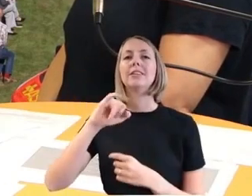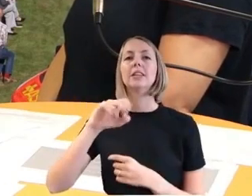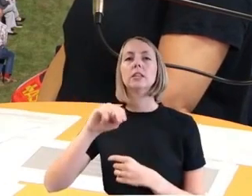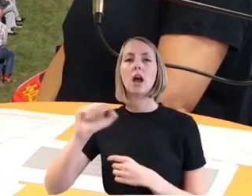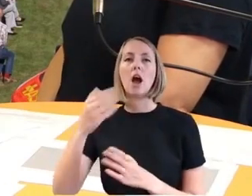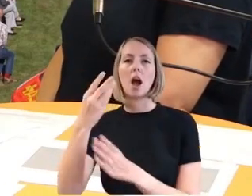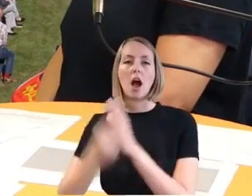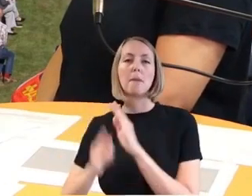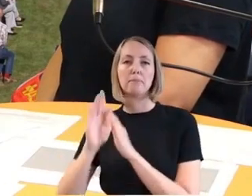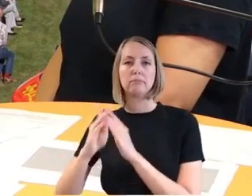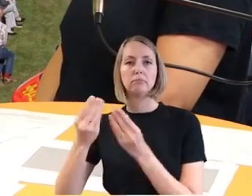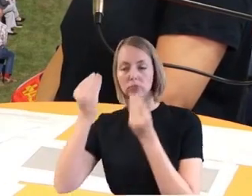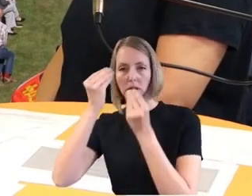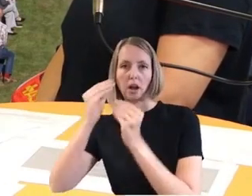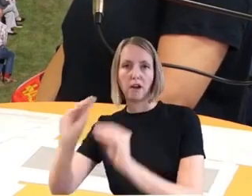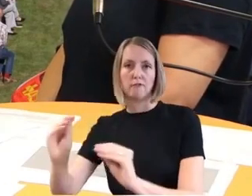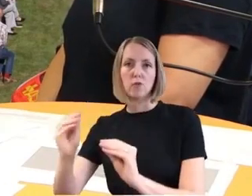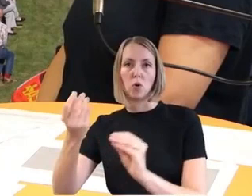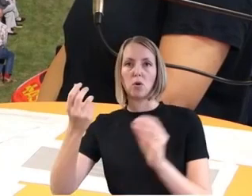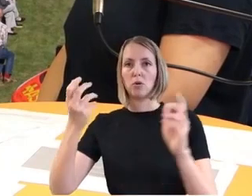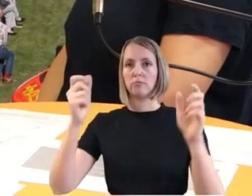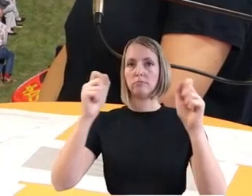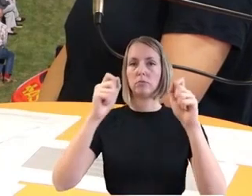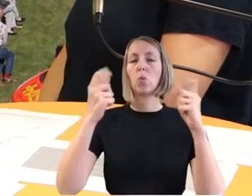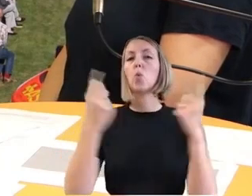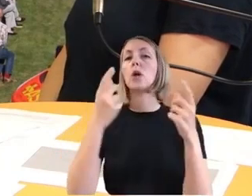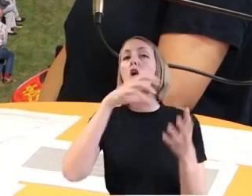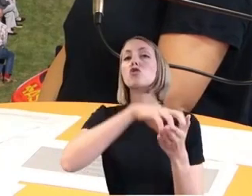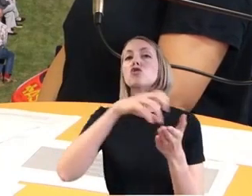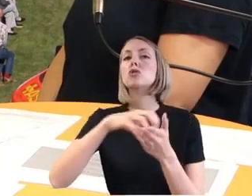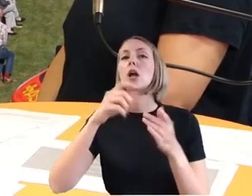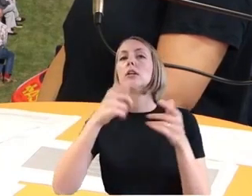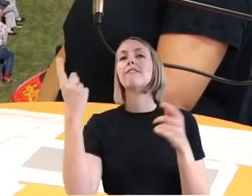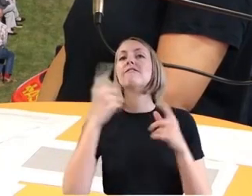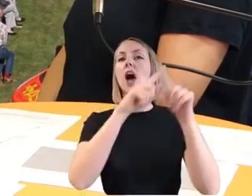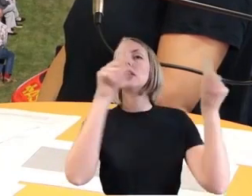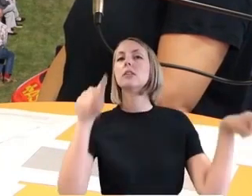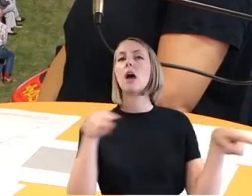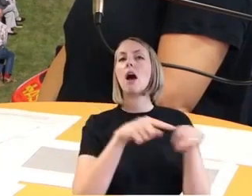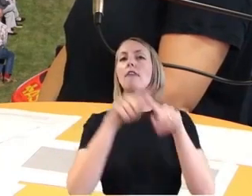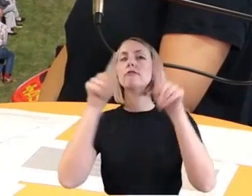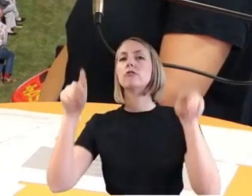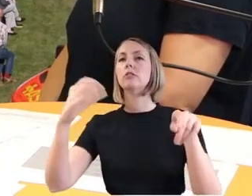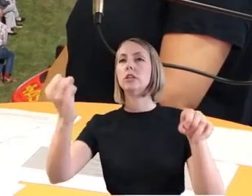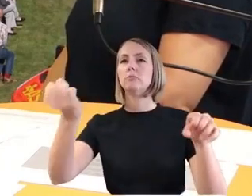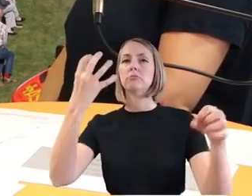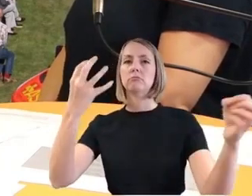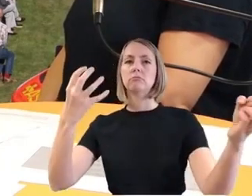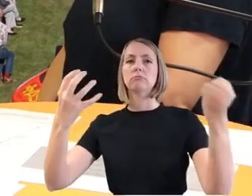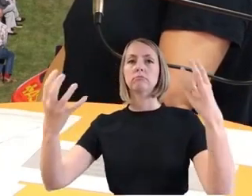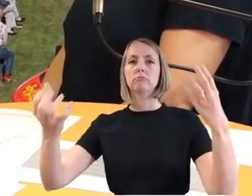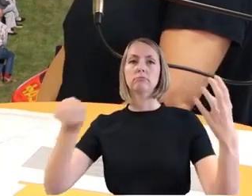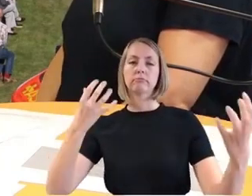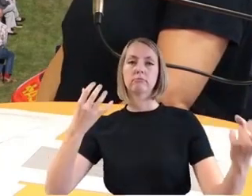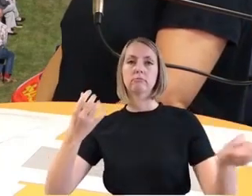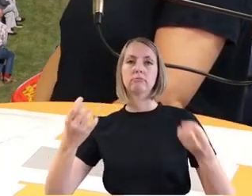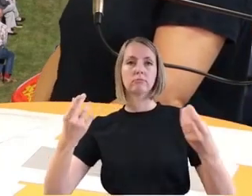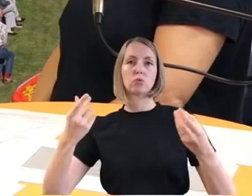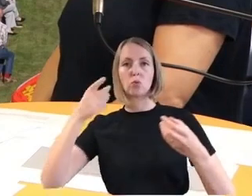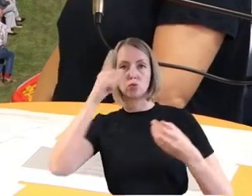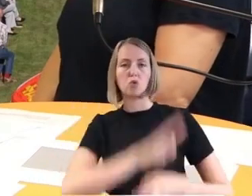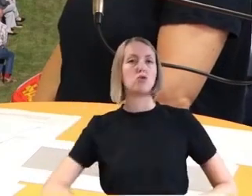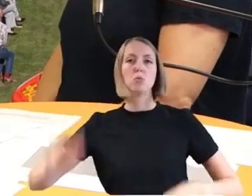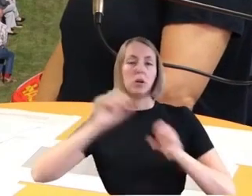auch in manchen Städten die digitalen Anzeigetafeln, die dann verwendet werden, wird dann so deutschlandweit die Warnung quasi verbreitet. Genau, ja.